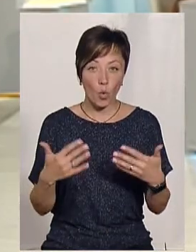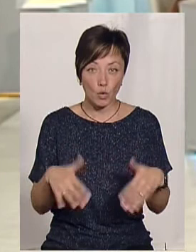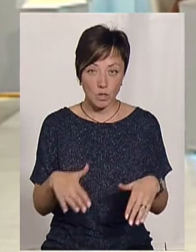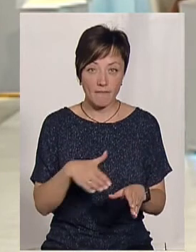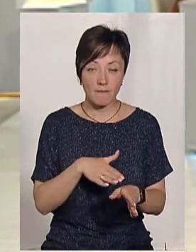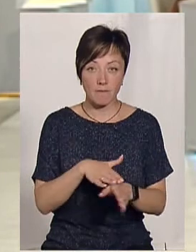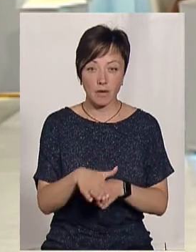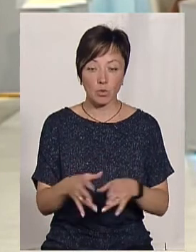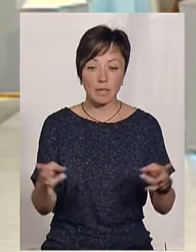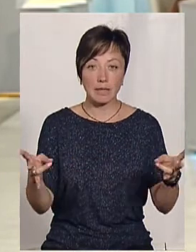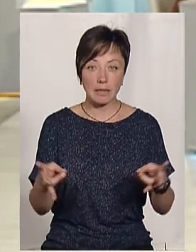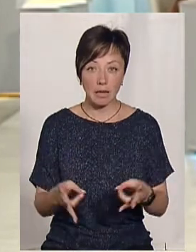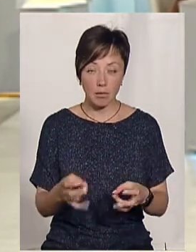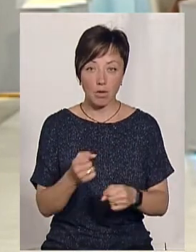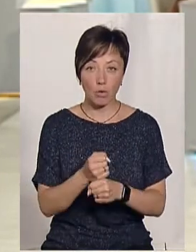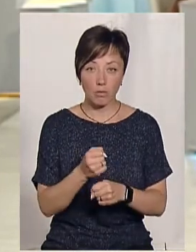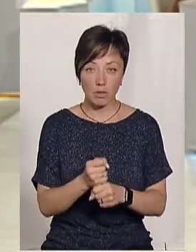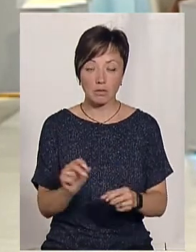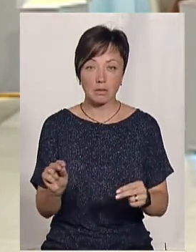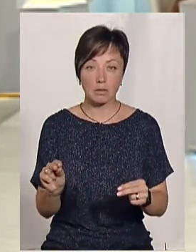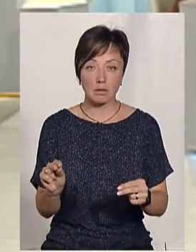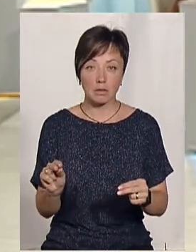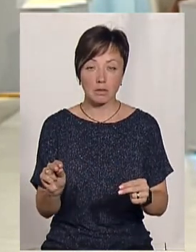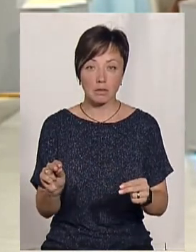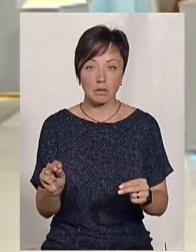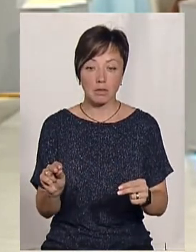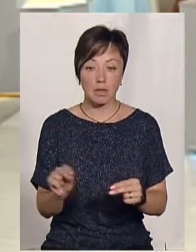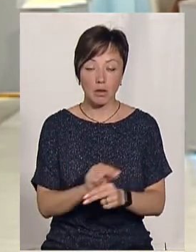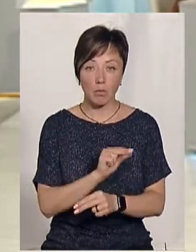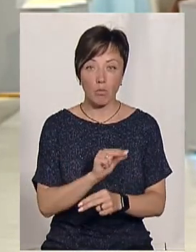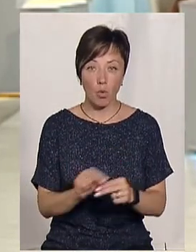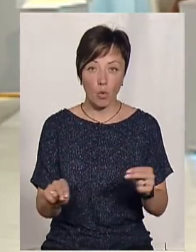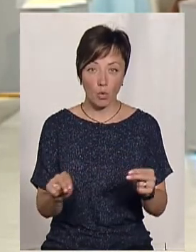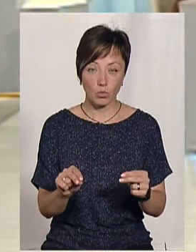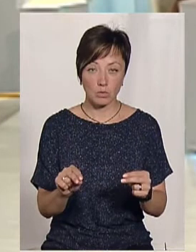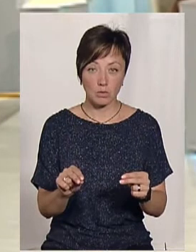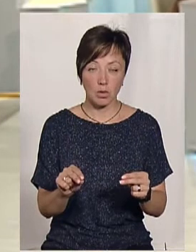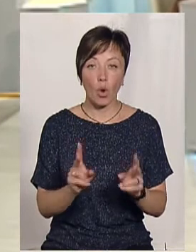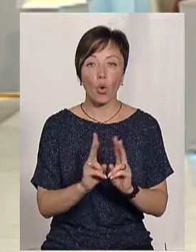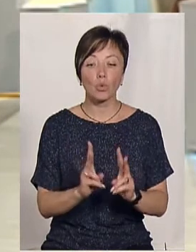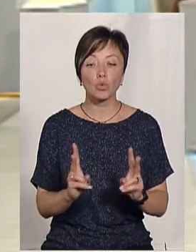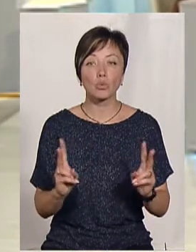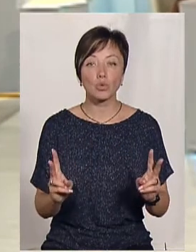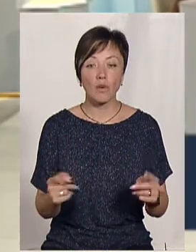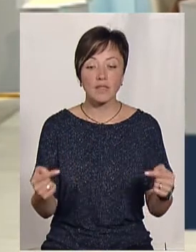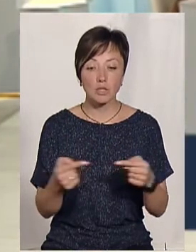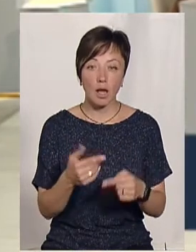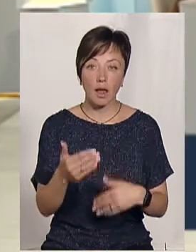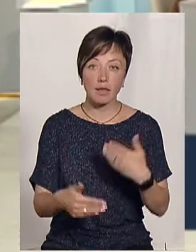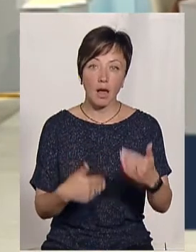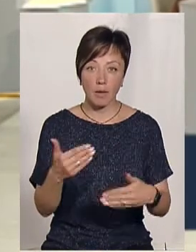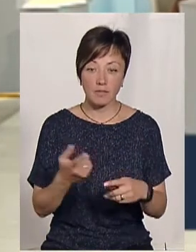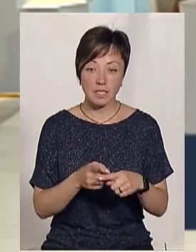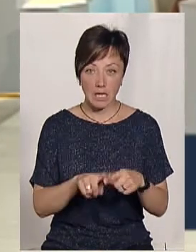проведена і треба робити якісь роботи, хто визначає етапність? Там